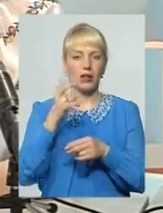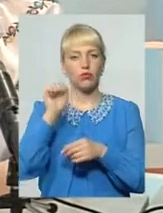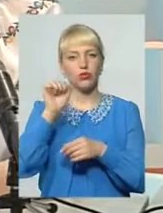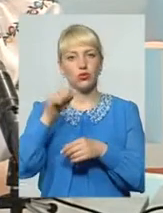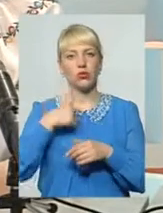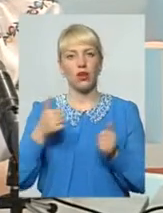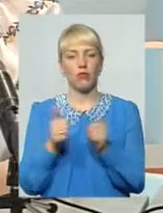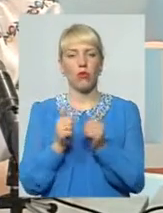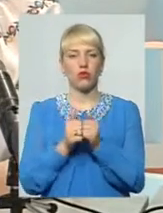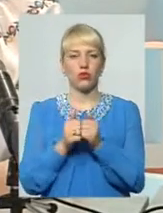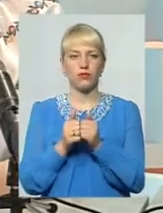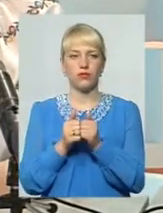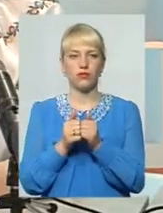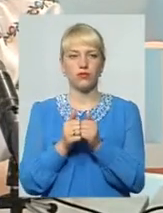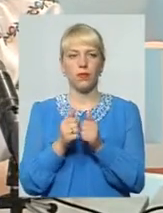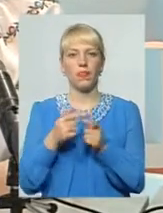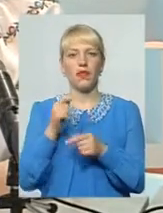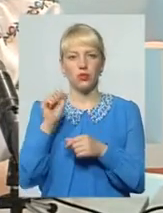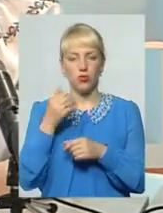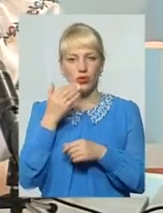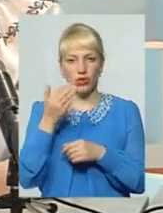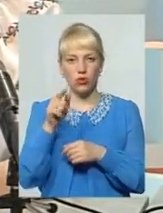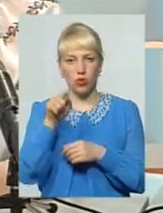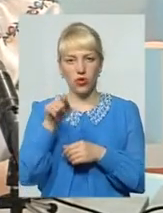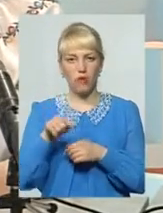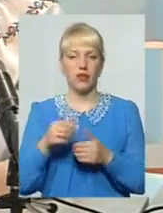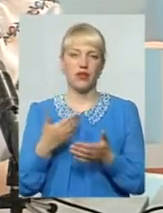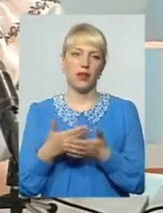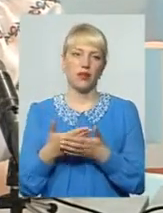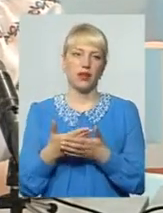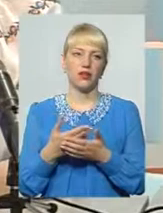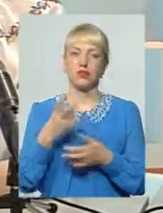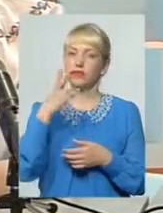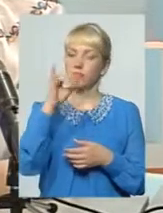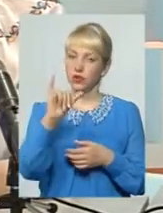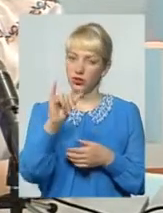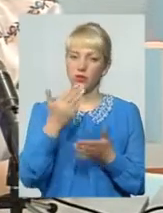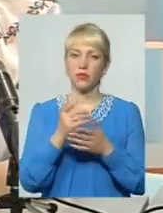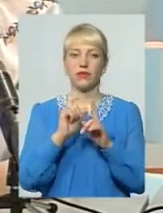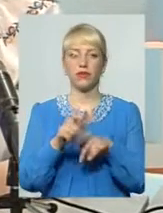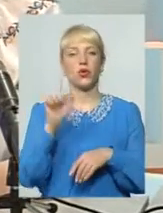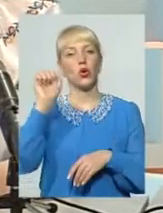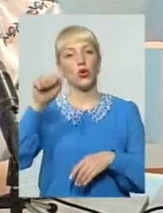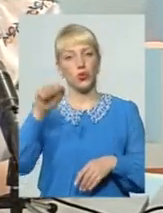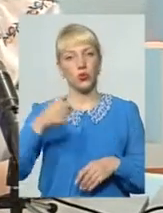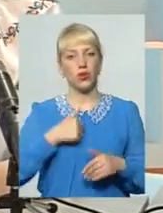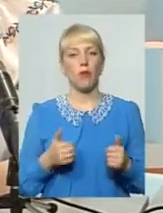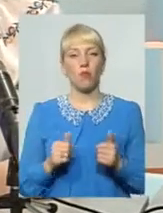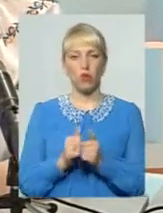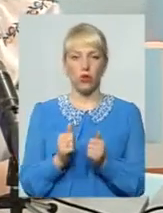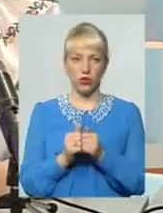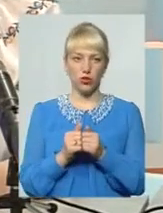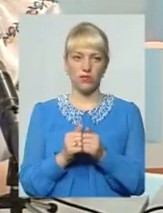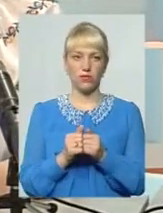я поруч Чи можна до тебе? Наприклад, відповідь Ні Або знову Тук-тук, я поруч